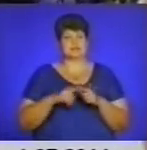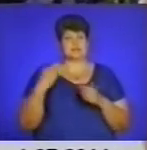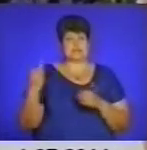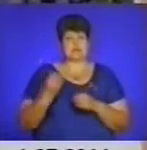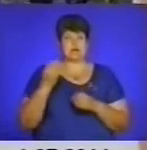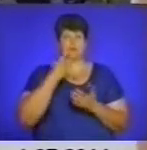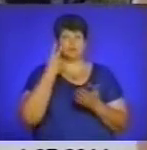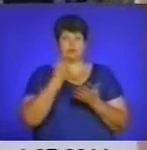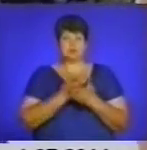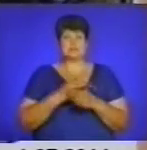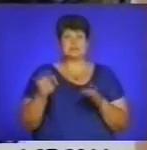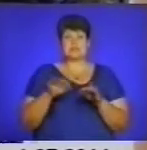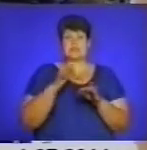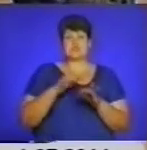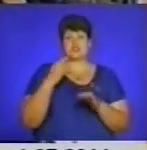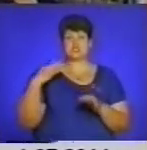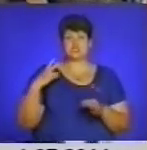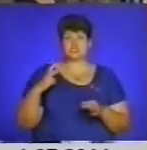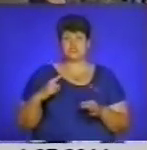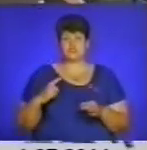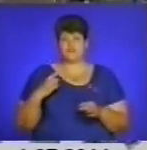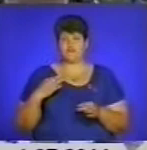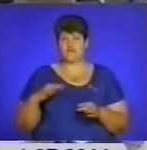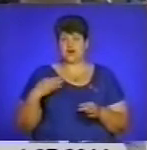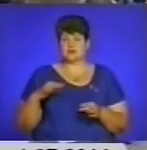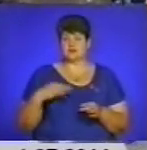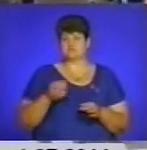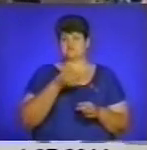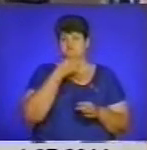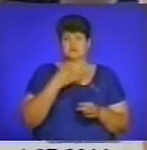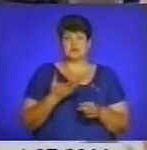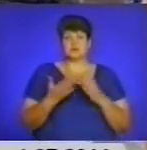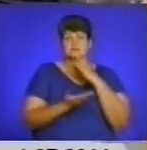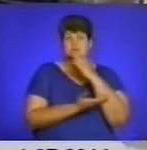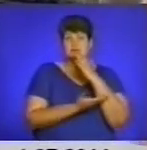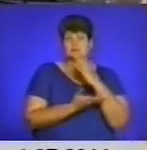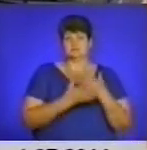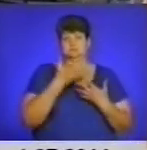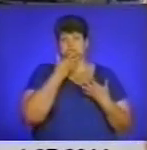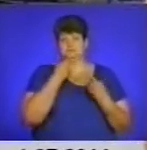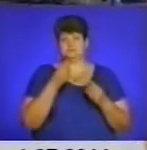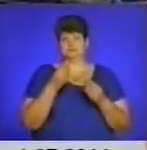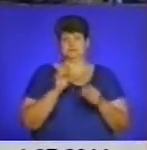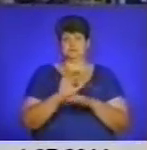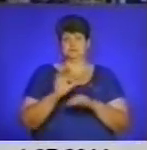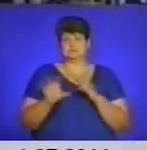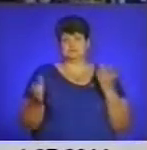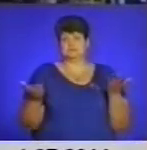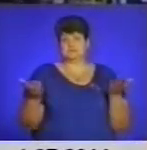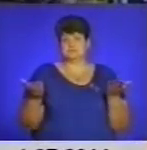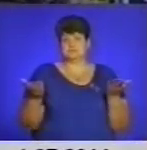Подивитися на вишиванки, мені дуже сподобались вишиванки. А з дерева, які файні з дерева вироби. І так